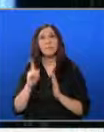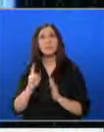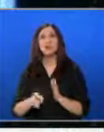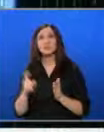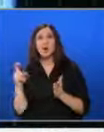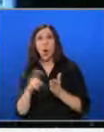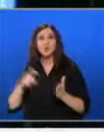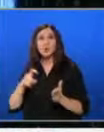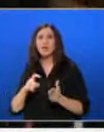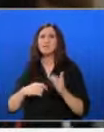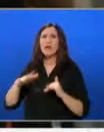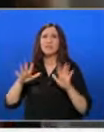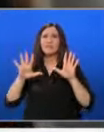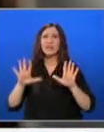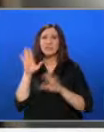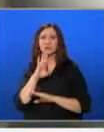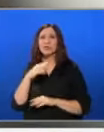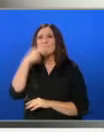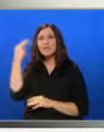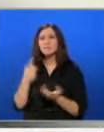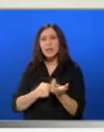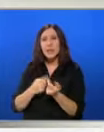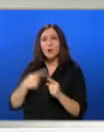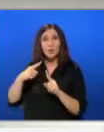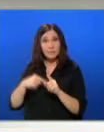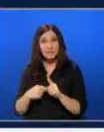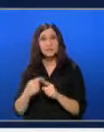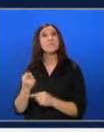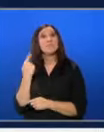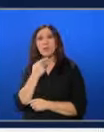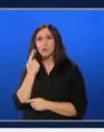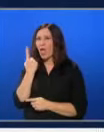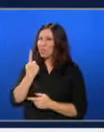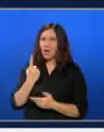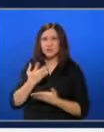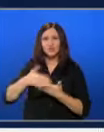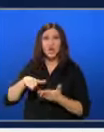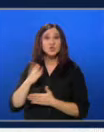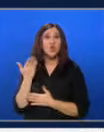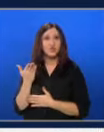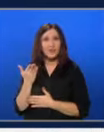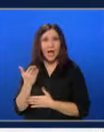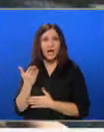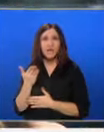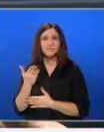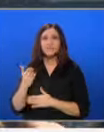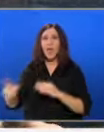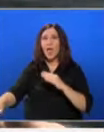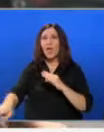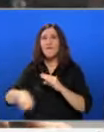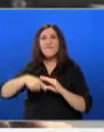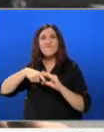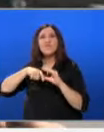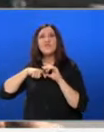ожилени над 10 души и фирми за няколко месеца през миналата година. Една част от тях е фишинг кампании на